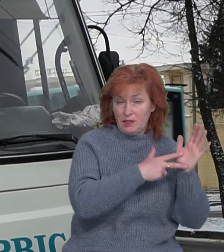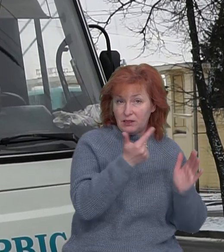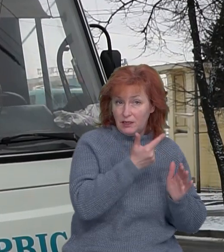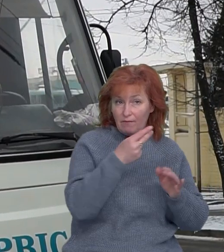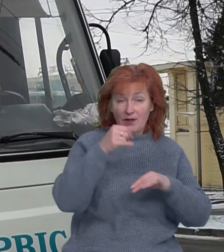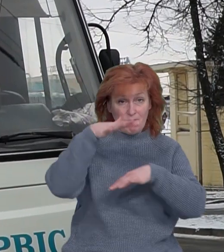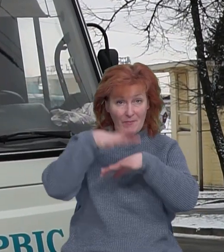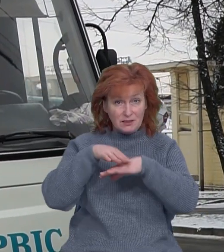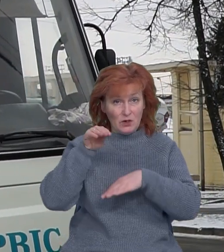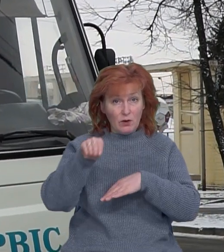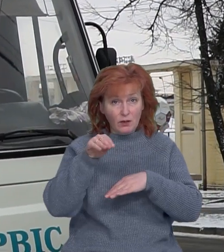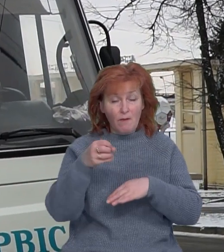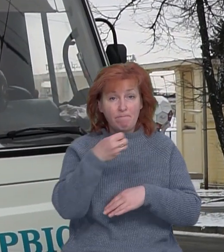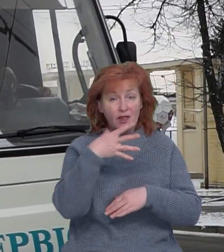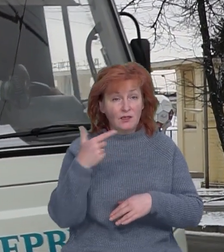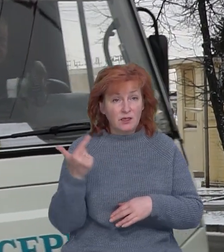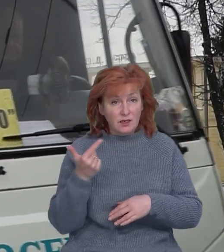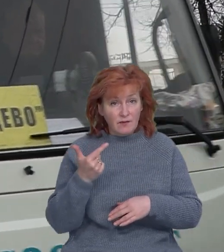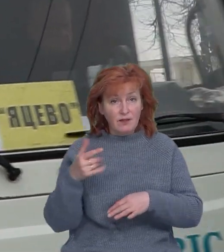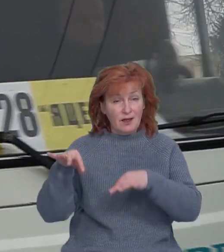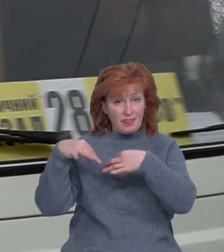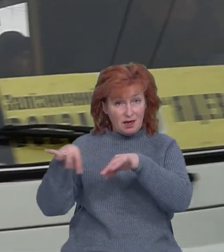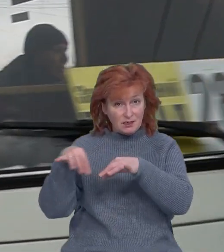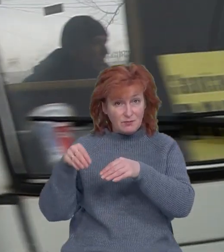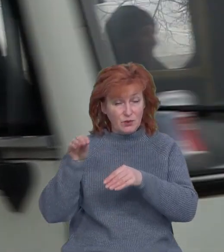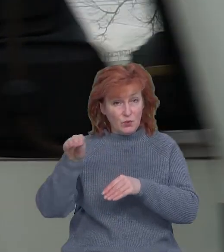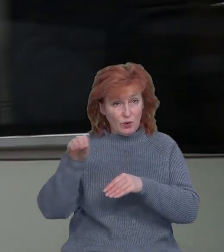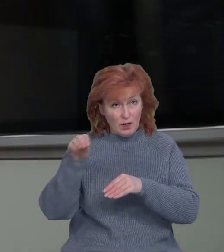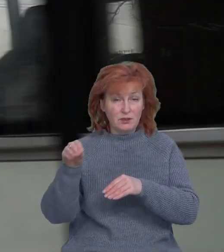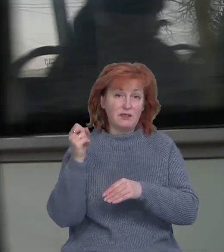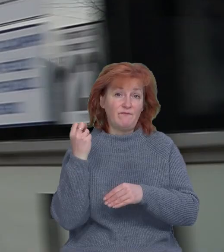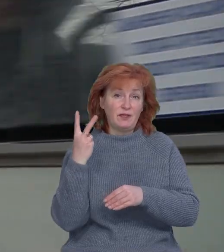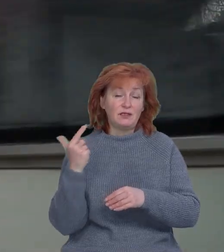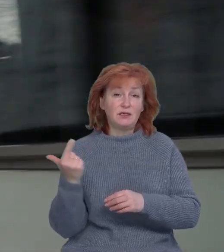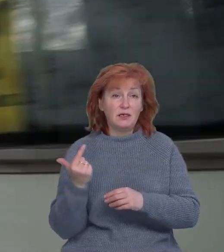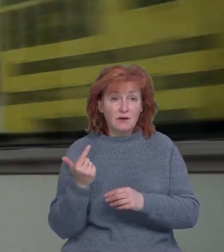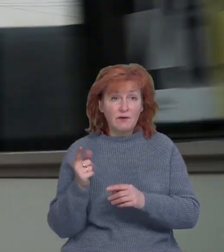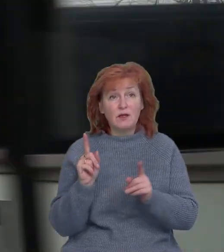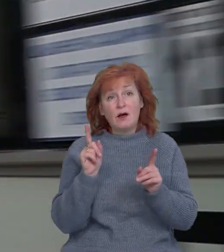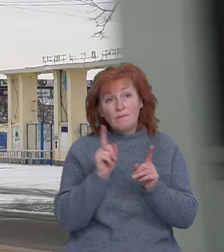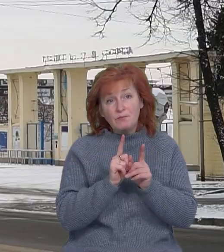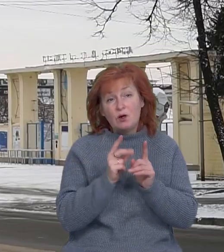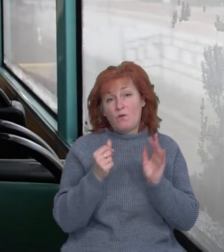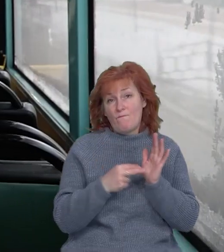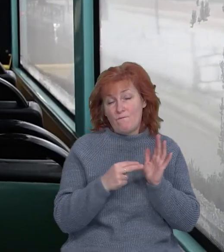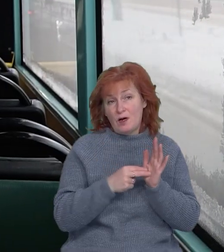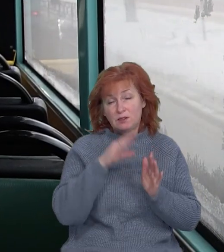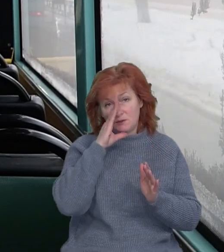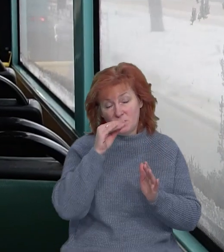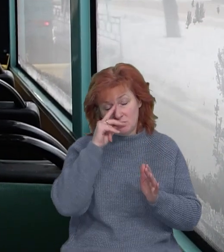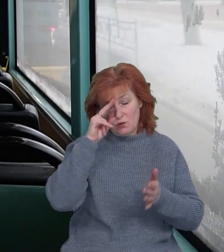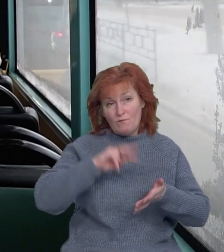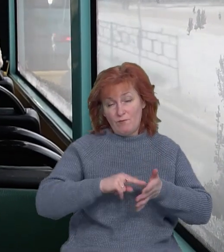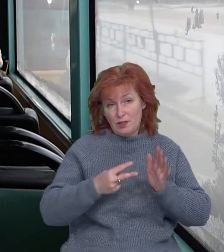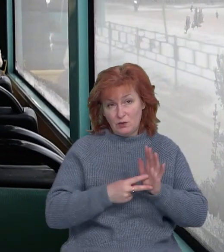Для тих, хто користується транспортною карткою, ціна залишається 12 гривень. Такі зміни у вартості за проїзд у маршрутках планують